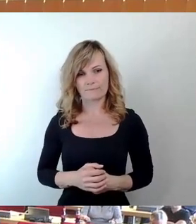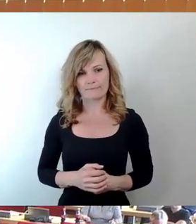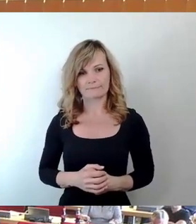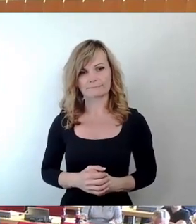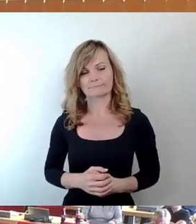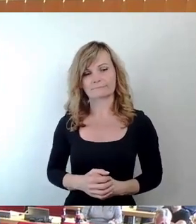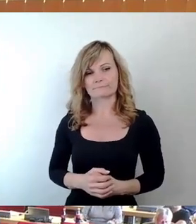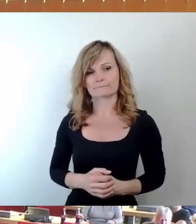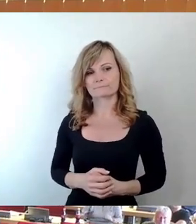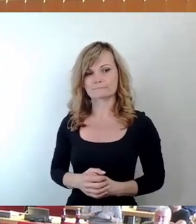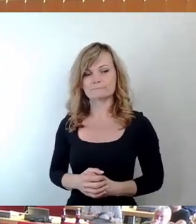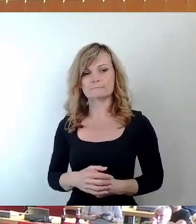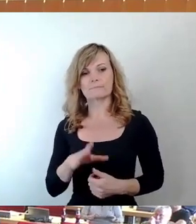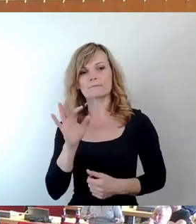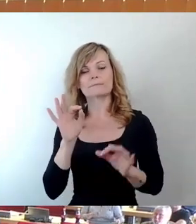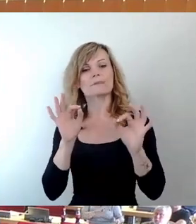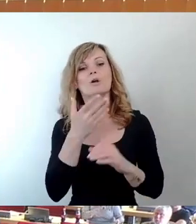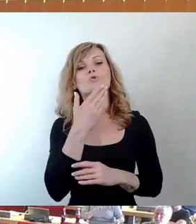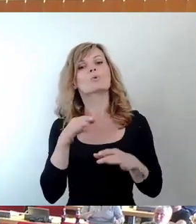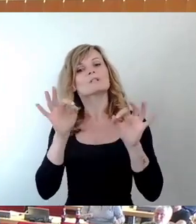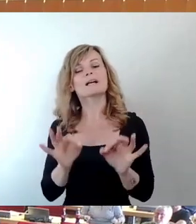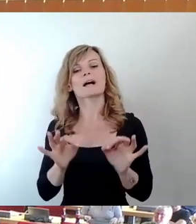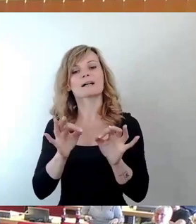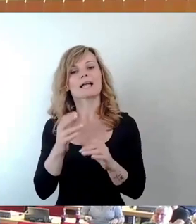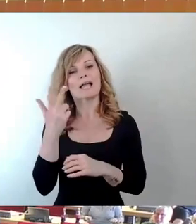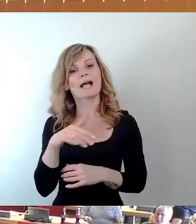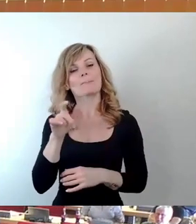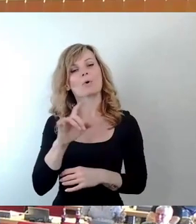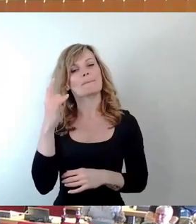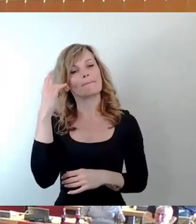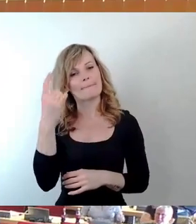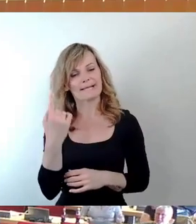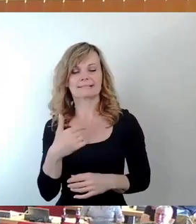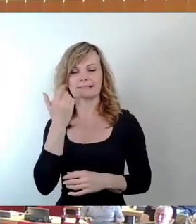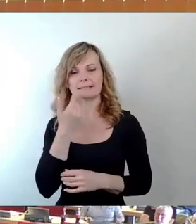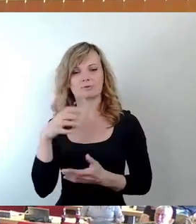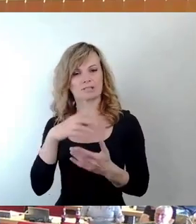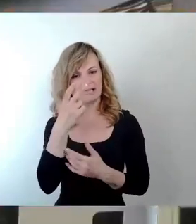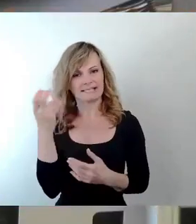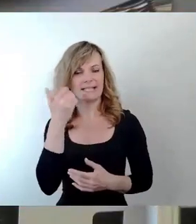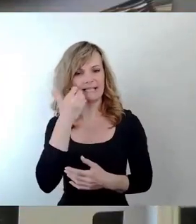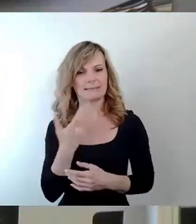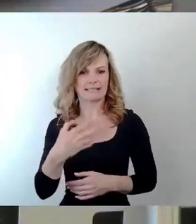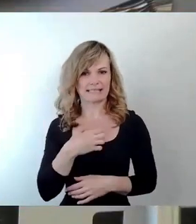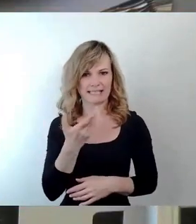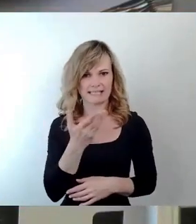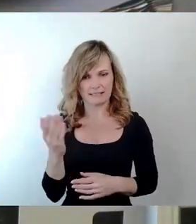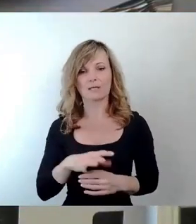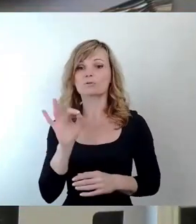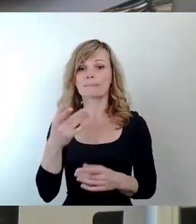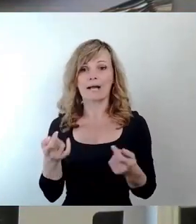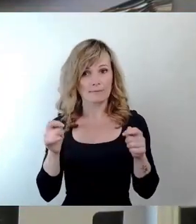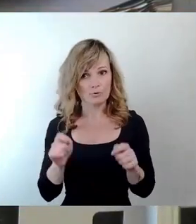Schönen guten Tag, Herr Bürgermeister, meine Damen und Herren Stadträte, liebe Dresdner. Zum Abschluss der